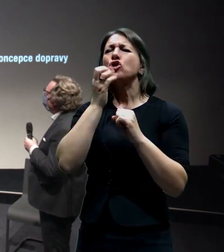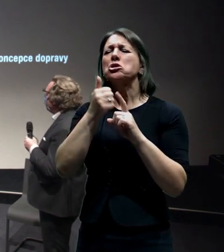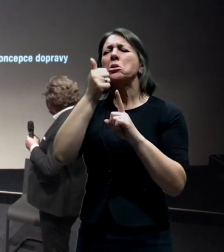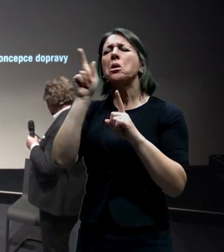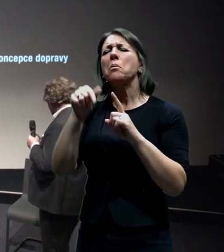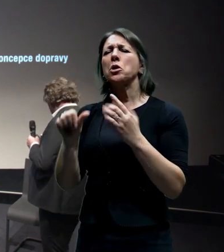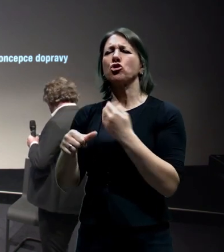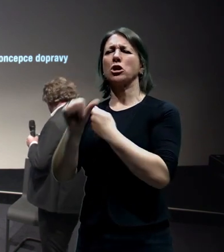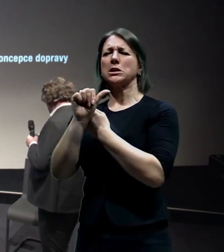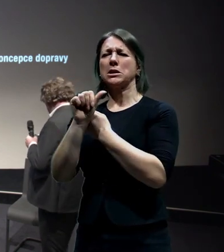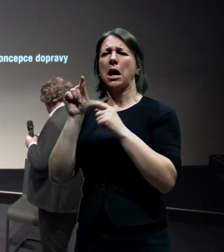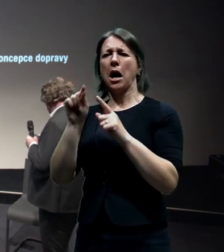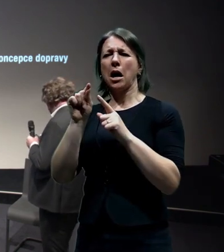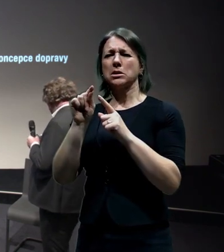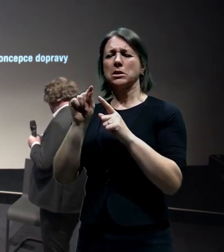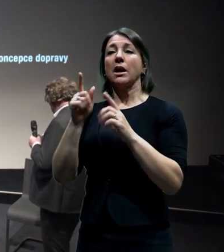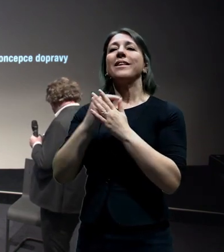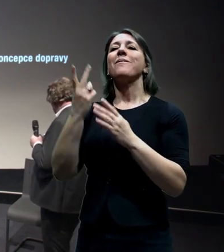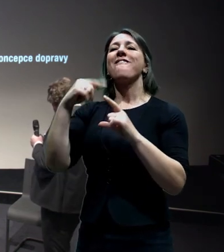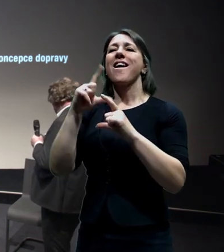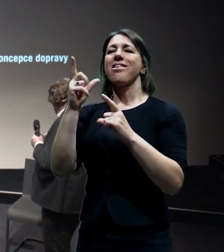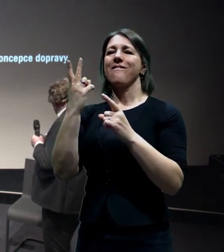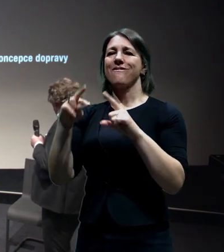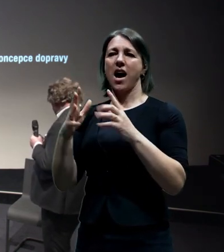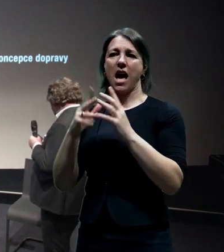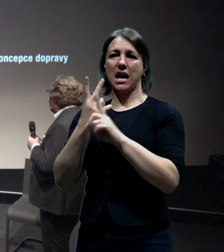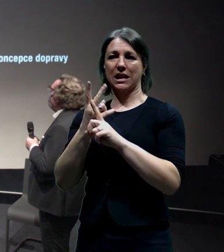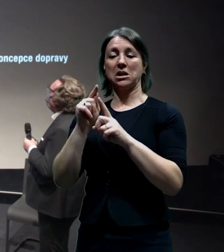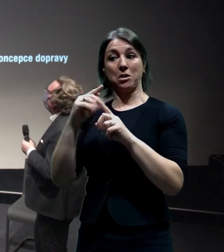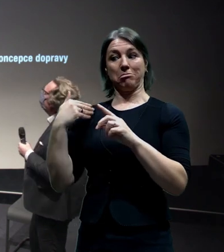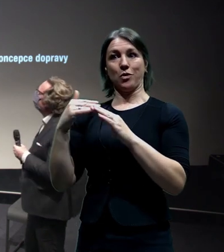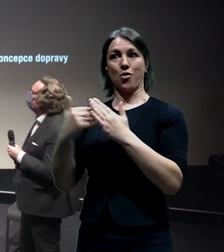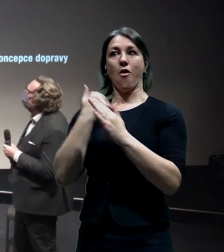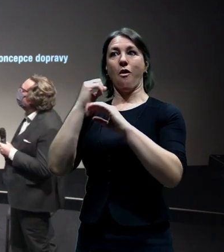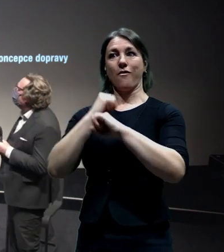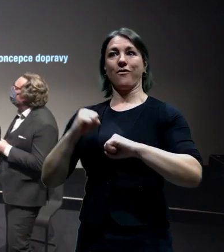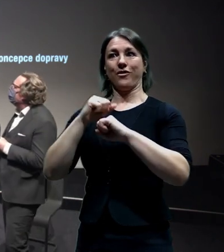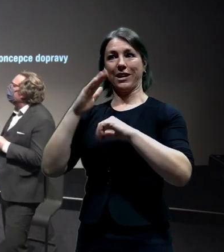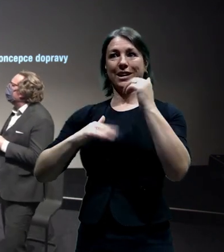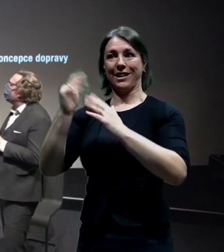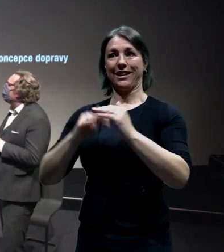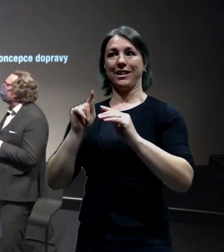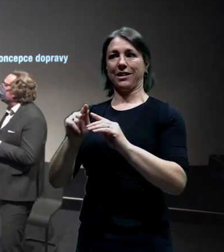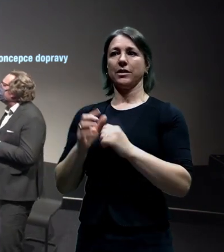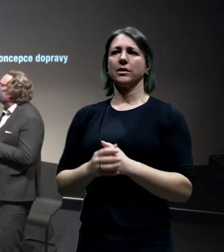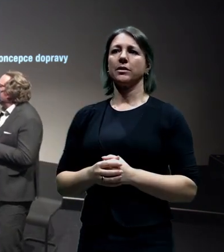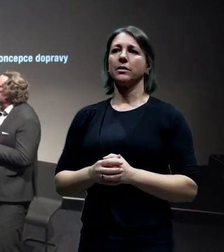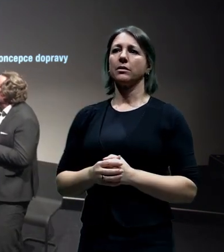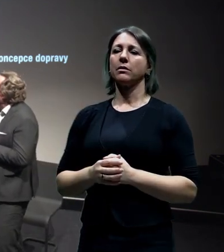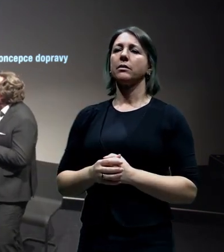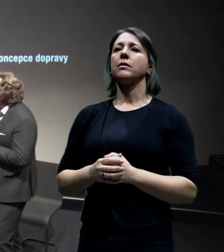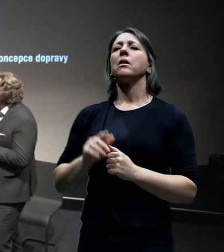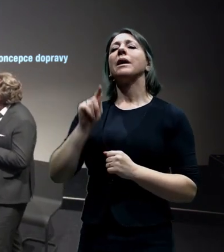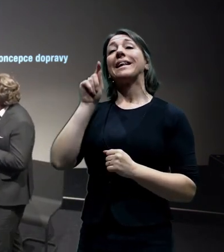slaný velvary. A protože kolem